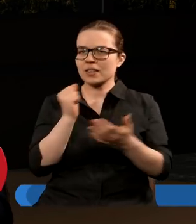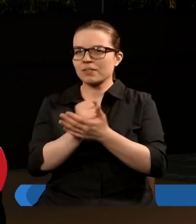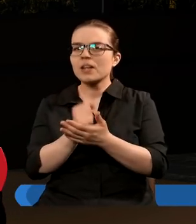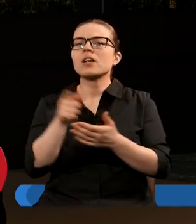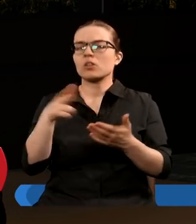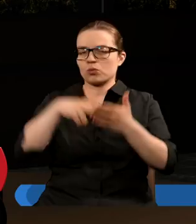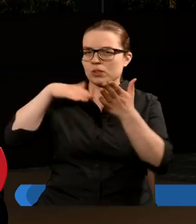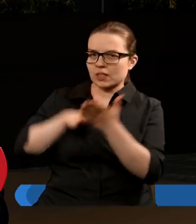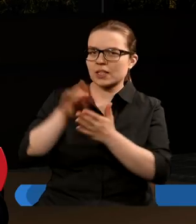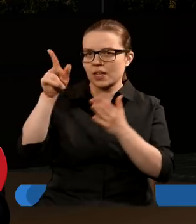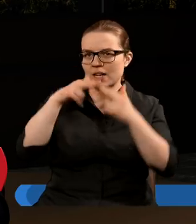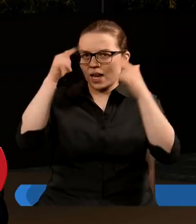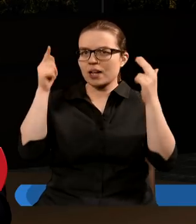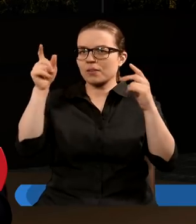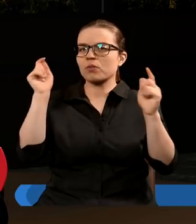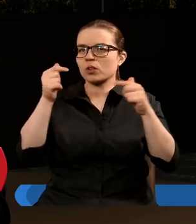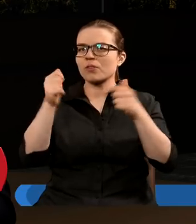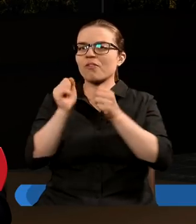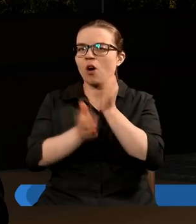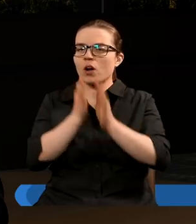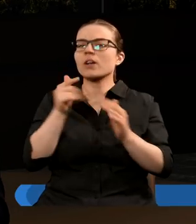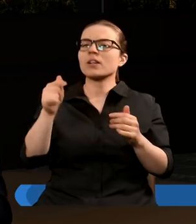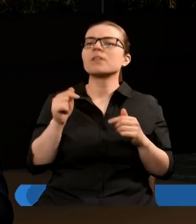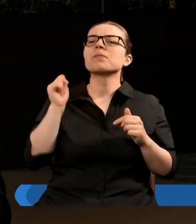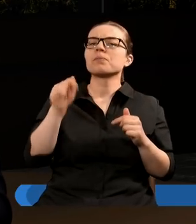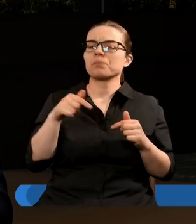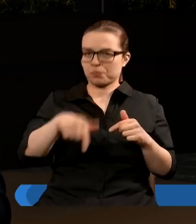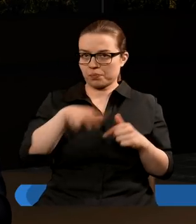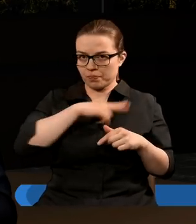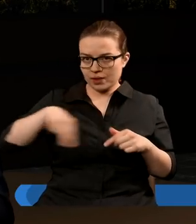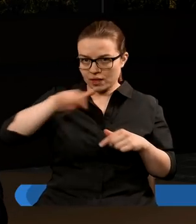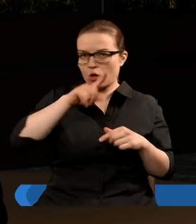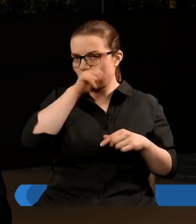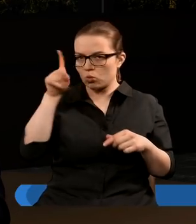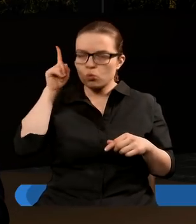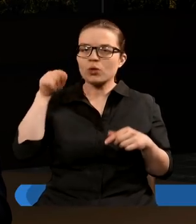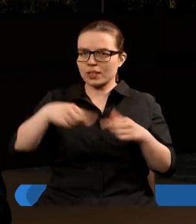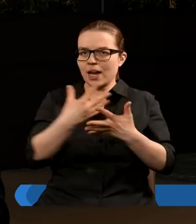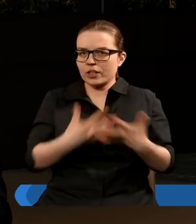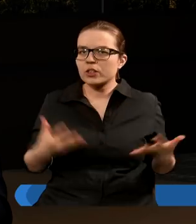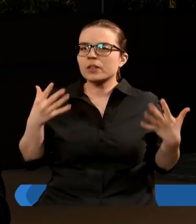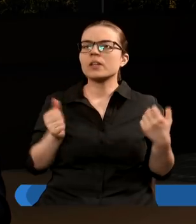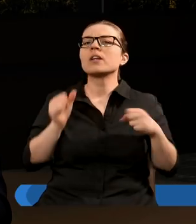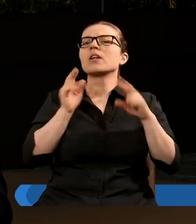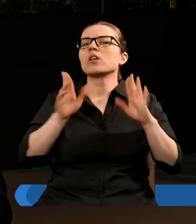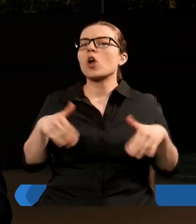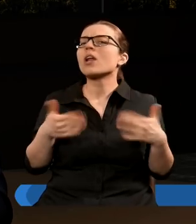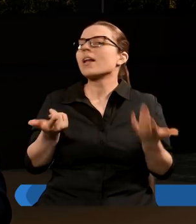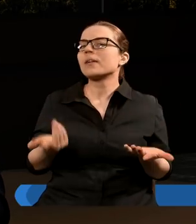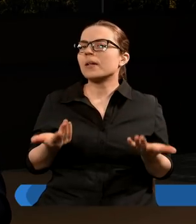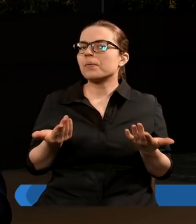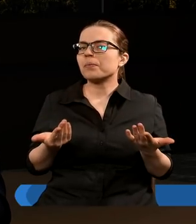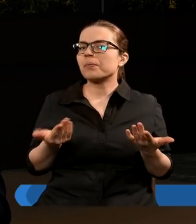na niebie, na dół była kontynuowana tutaj na ziemię i my jako lud, jako człowieczeństwo zostaliśmy po prostu